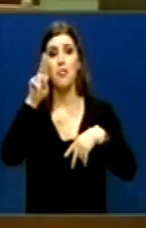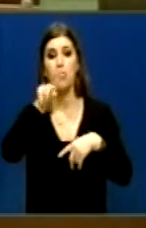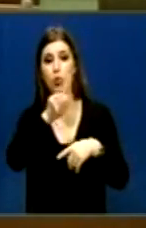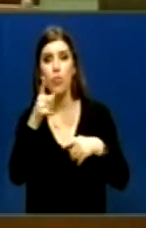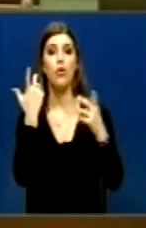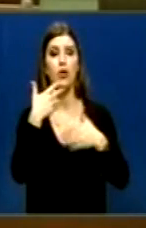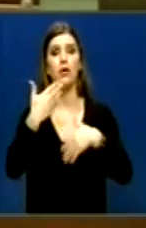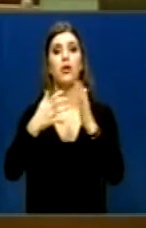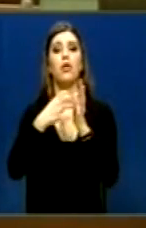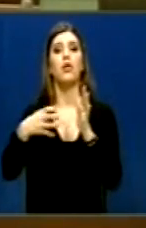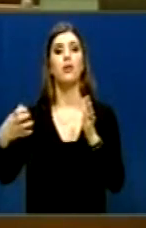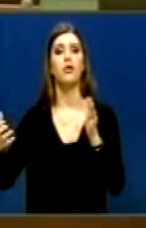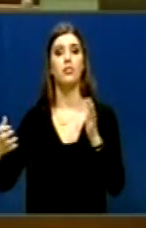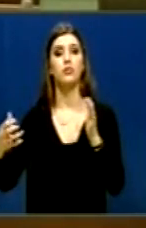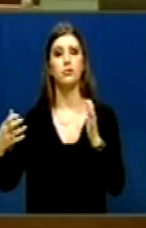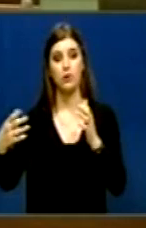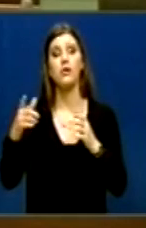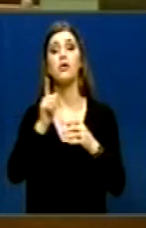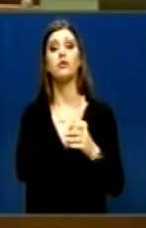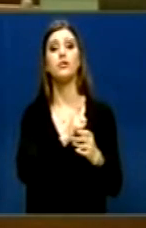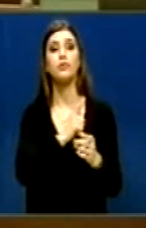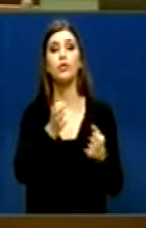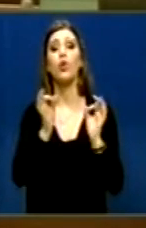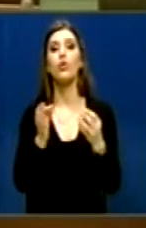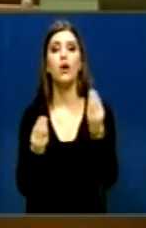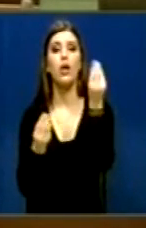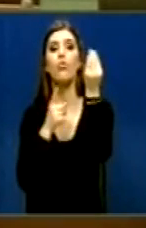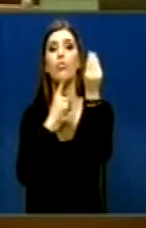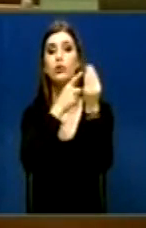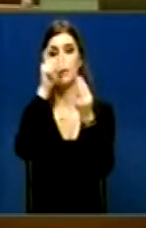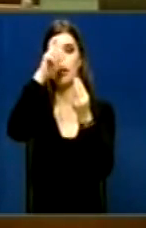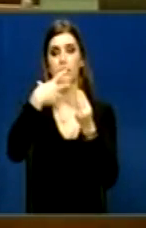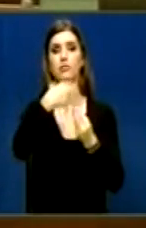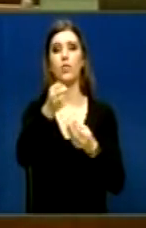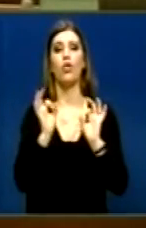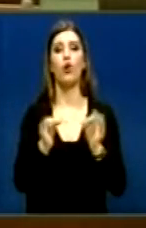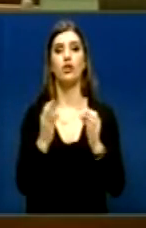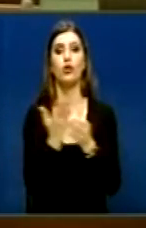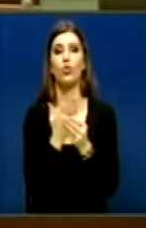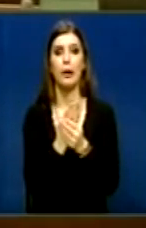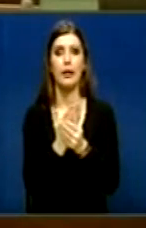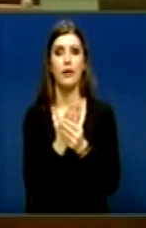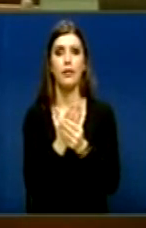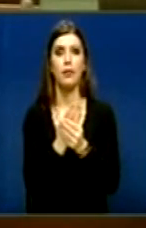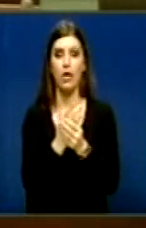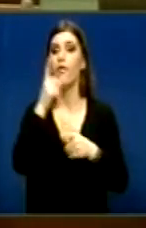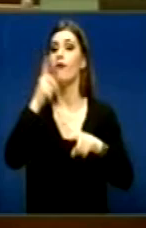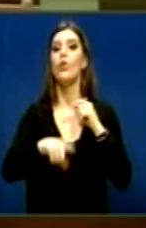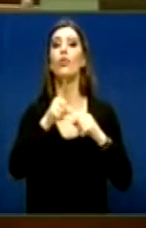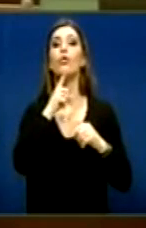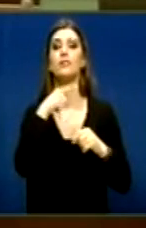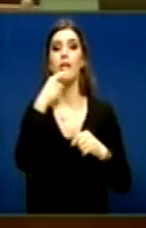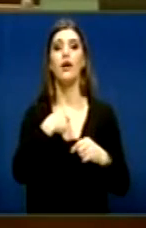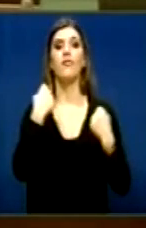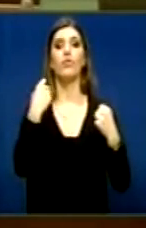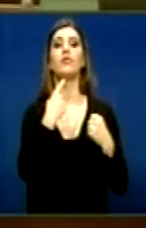ra. Po, nërkohë, Sërbija dhë të kjetë originalin të tyre. Pra, Sërbija dhë të a kjetë një famënyre fjallën përfundimtare për vërtëtsin e